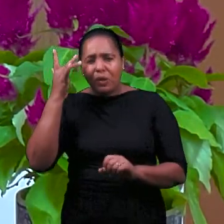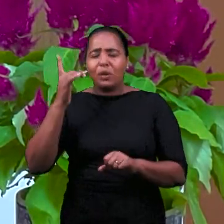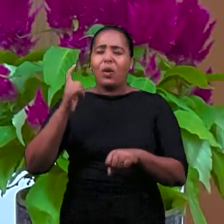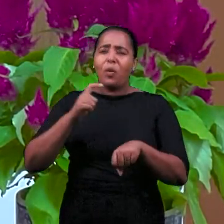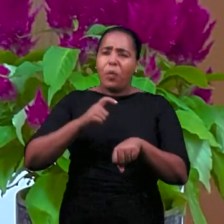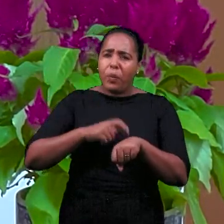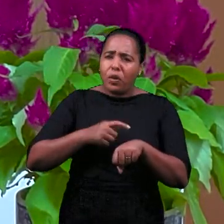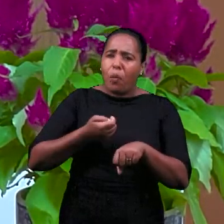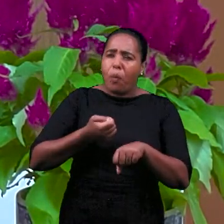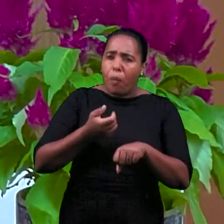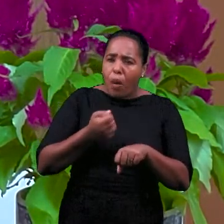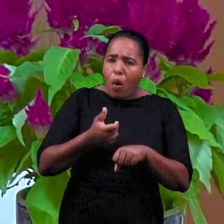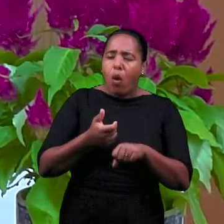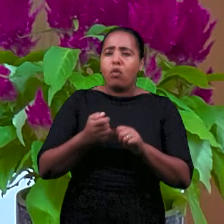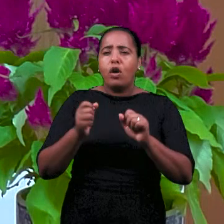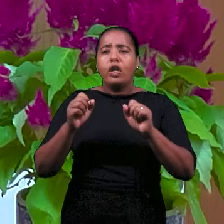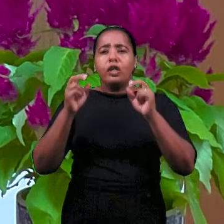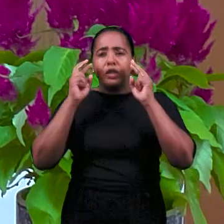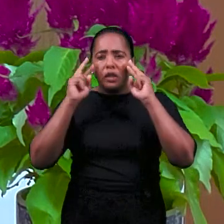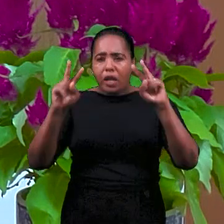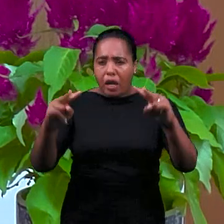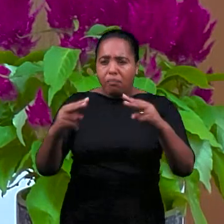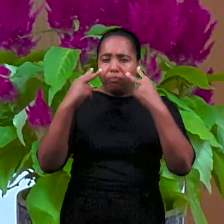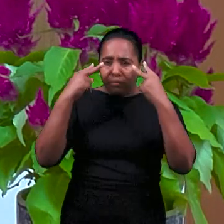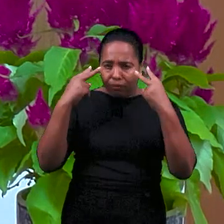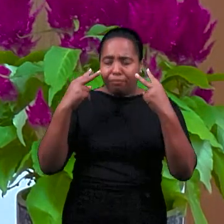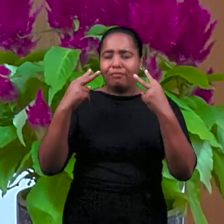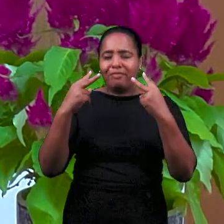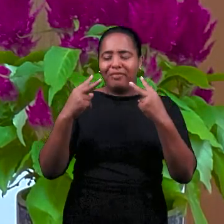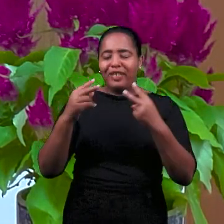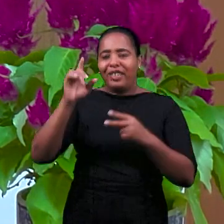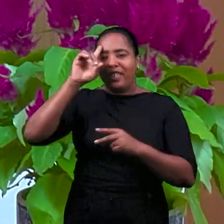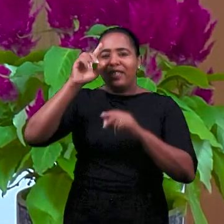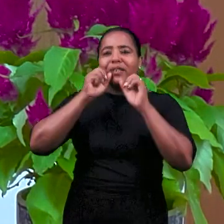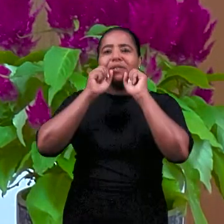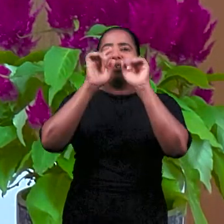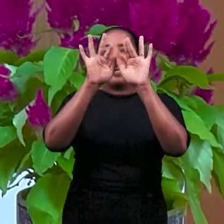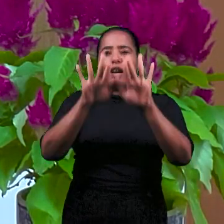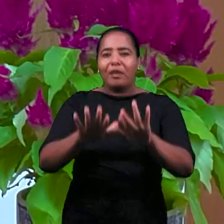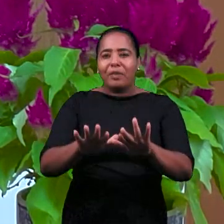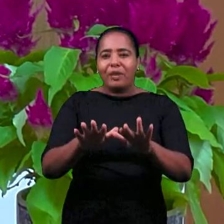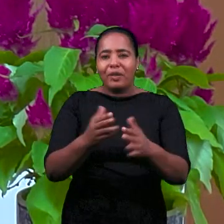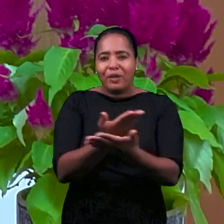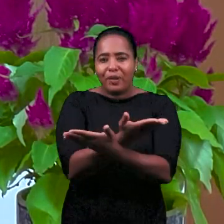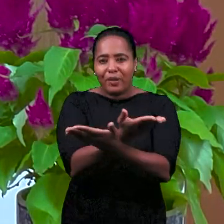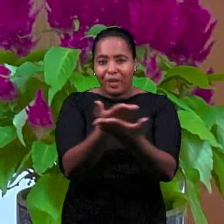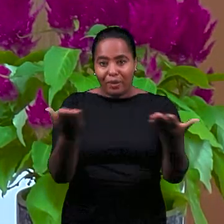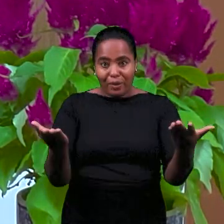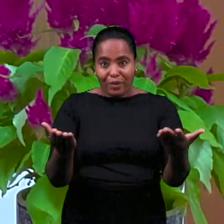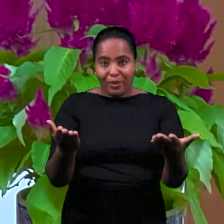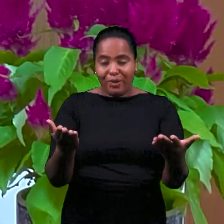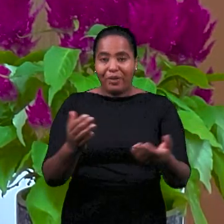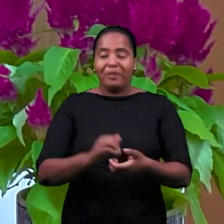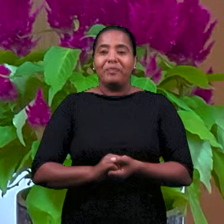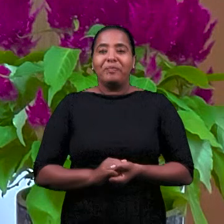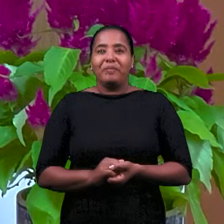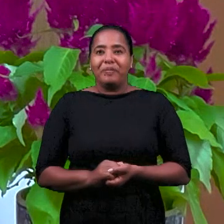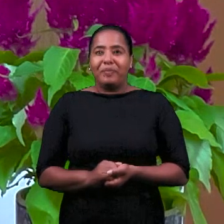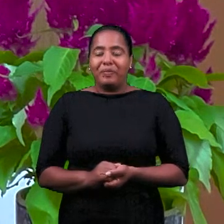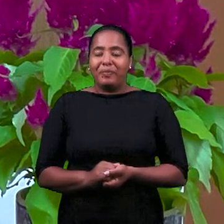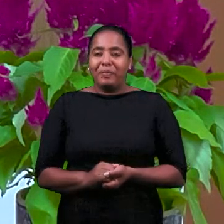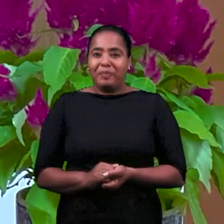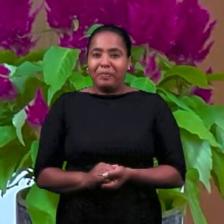мало времени, и кто хотят в этом пути веры сопровождать, благословит вас всех Господь. И не